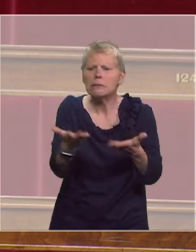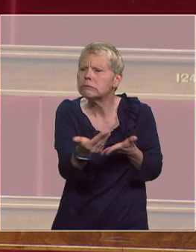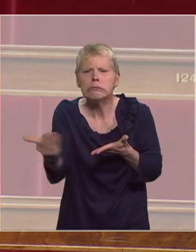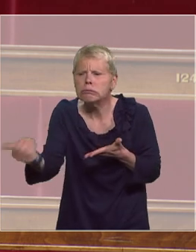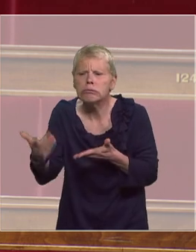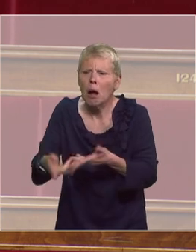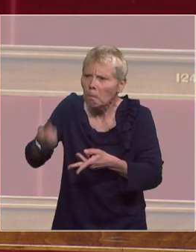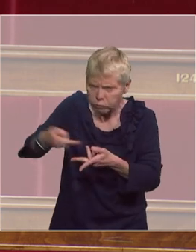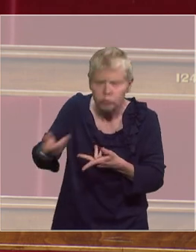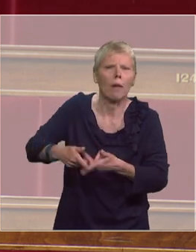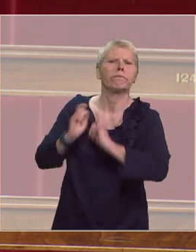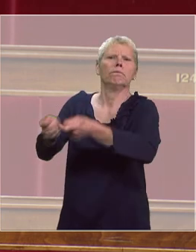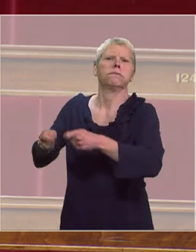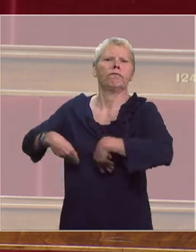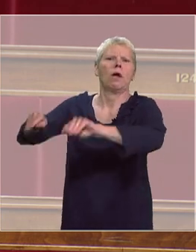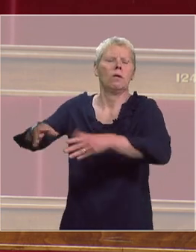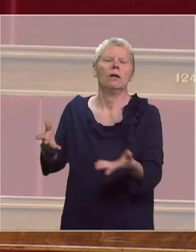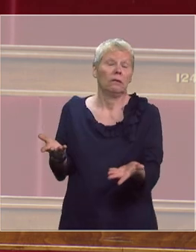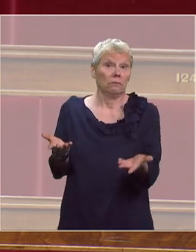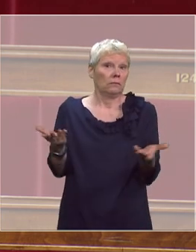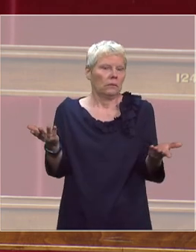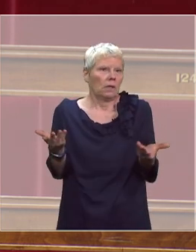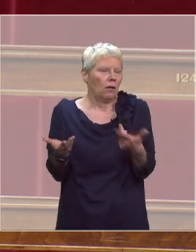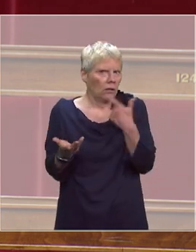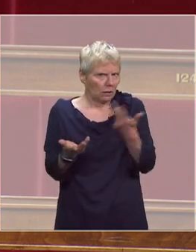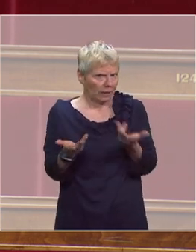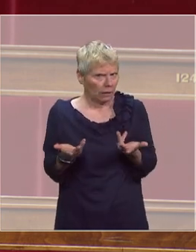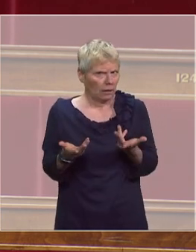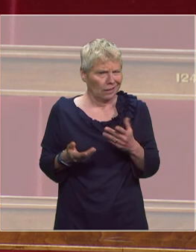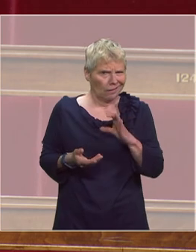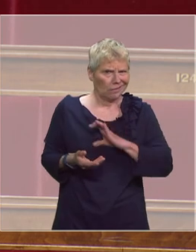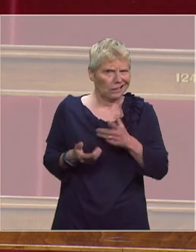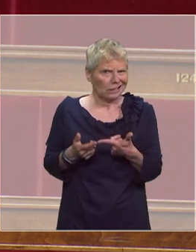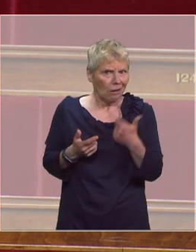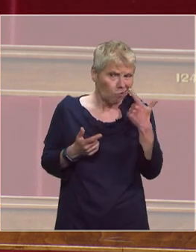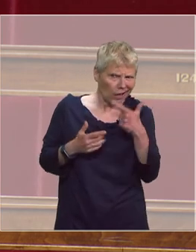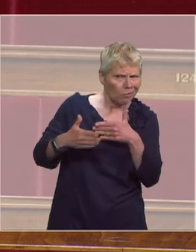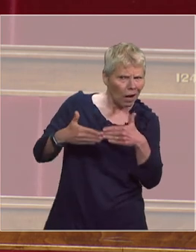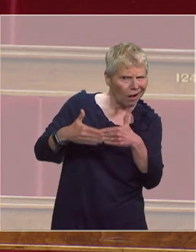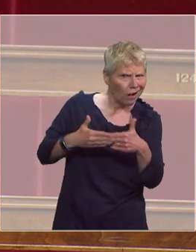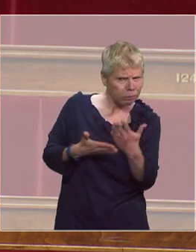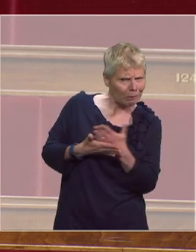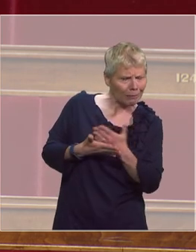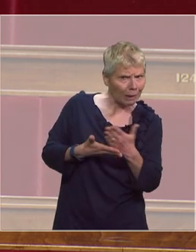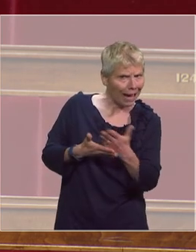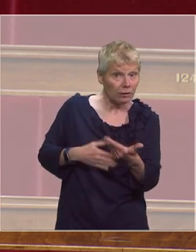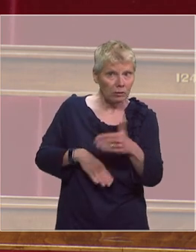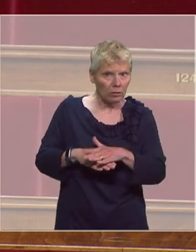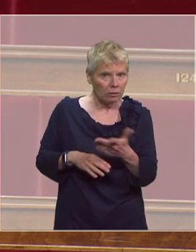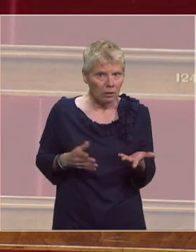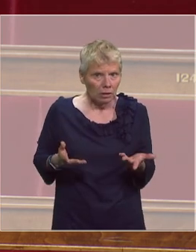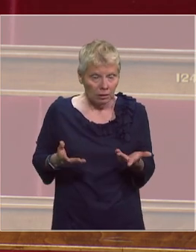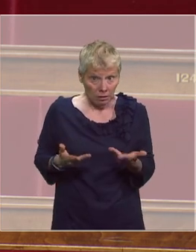on a un peu de mal à comprendre parce que j'ai l'impression qu'on essaye d'avoir le coup d'après mais que finalement on n'est déjà pas